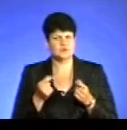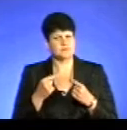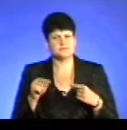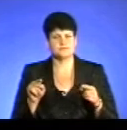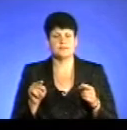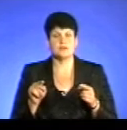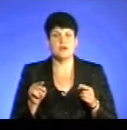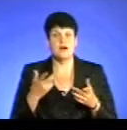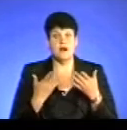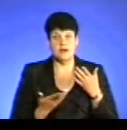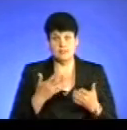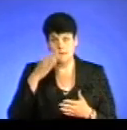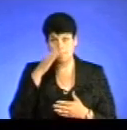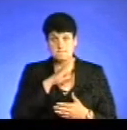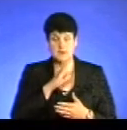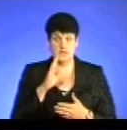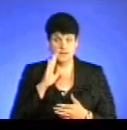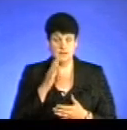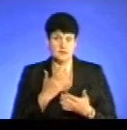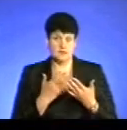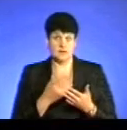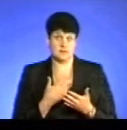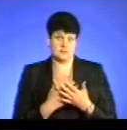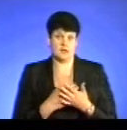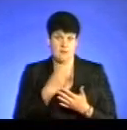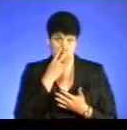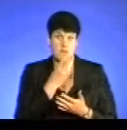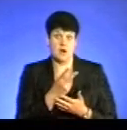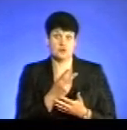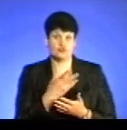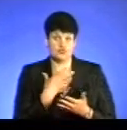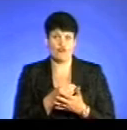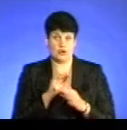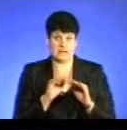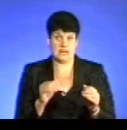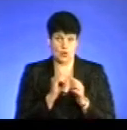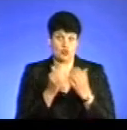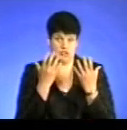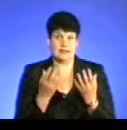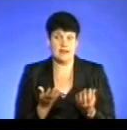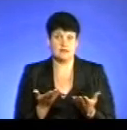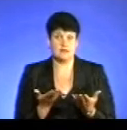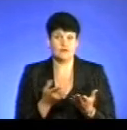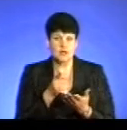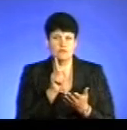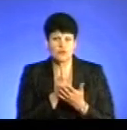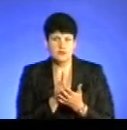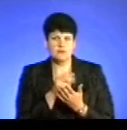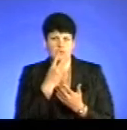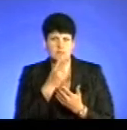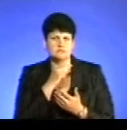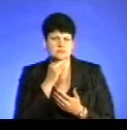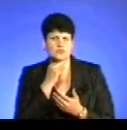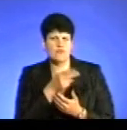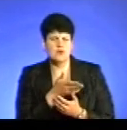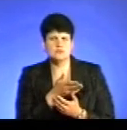Але батьки, які, припустимо, бачать своїх дітей кожного дня, вони повинні звертати увагу на